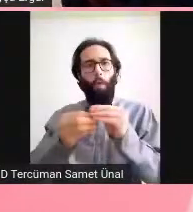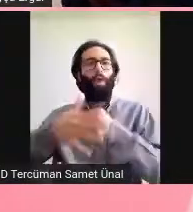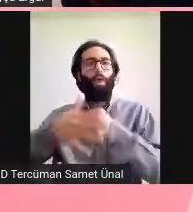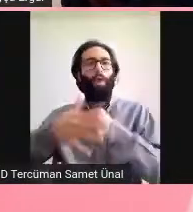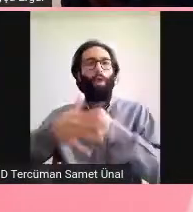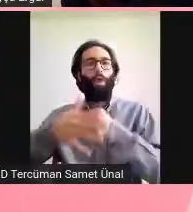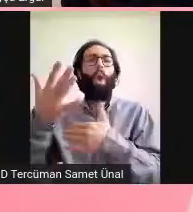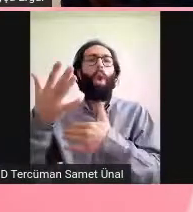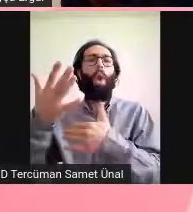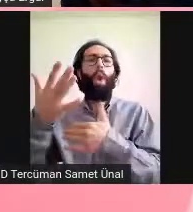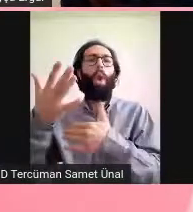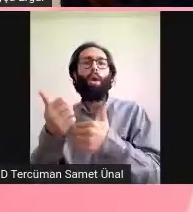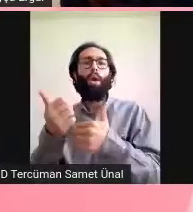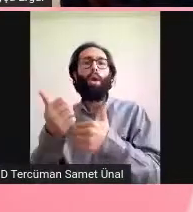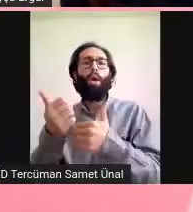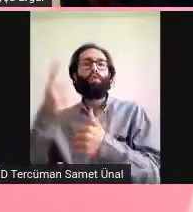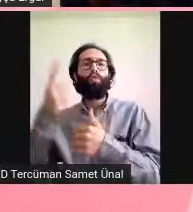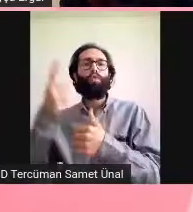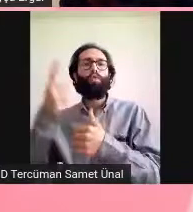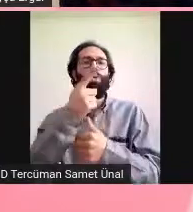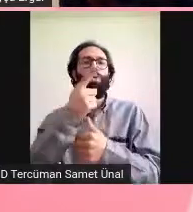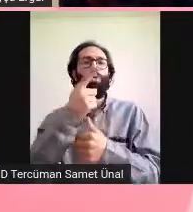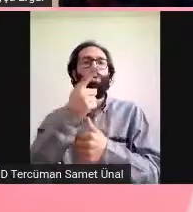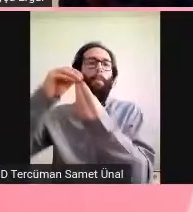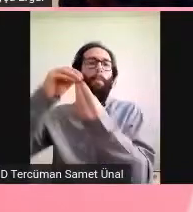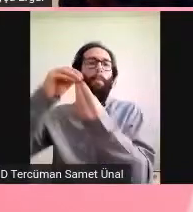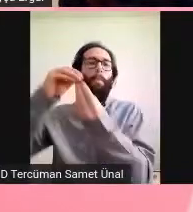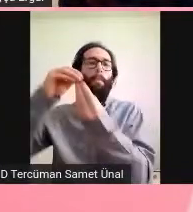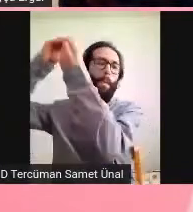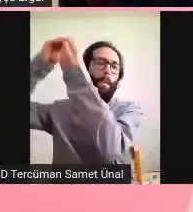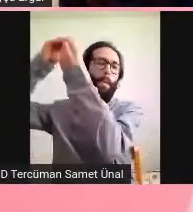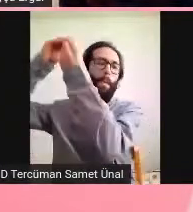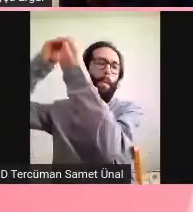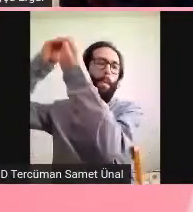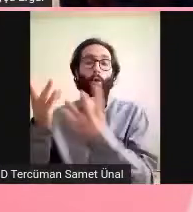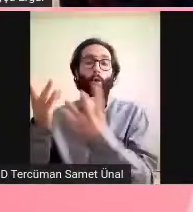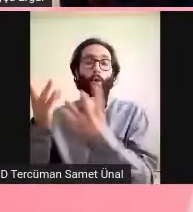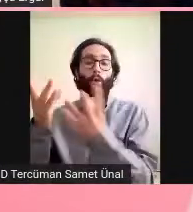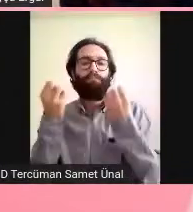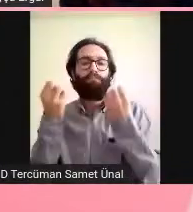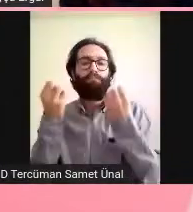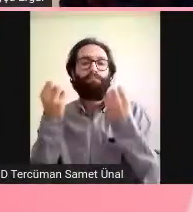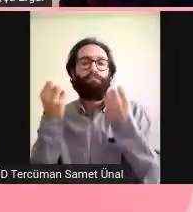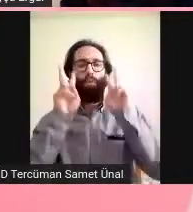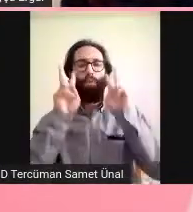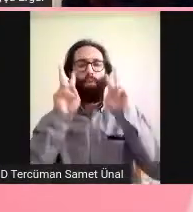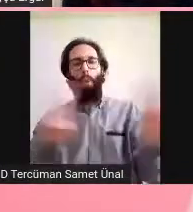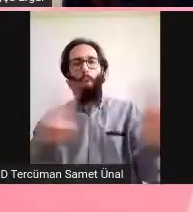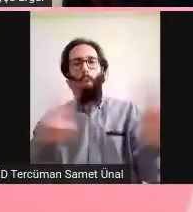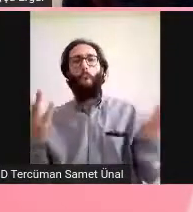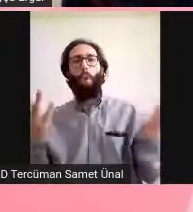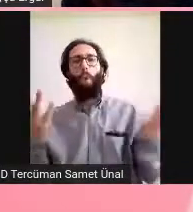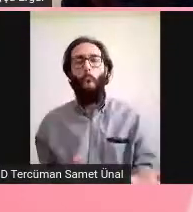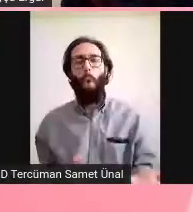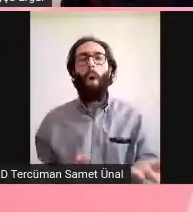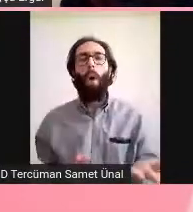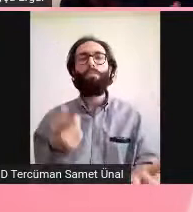kişilik çalışma yapmışlar. %62'sinde inme ve hemoraj gibi yani